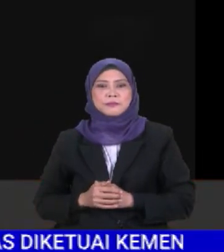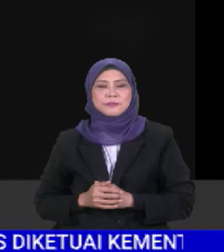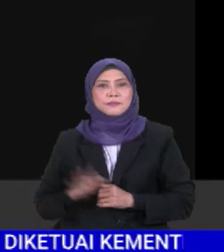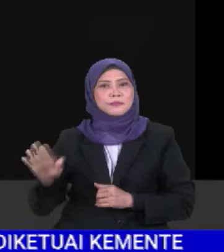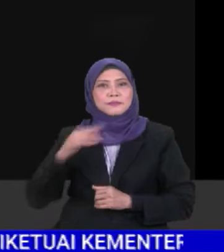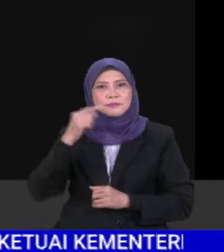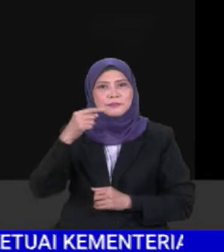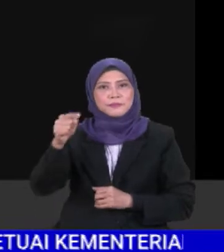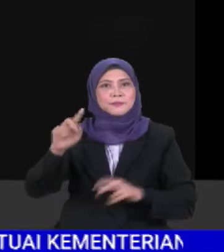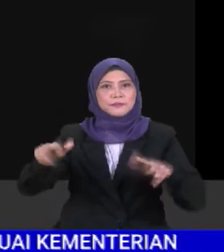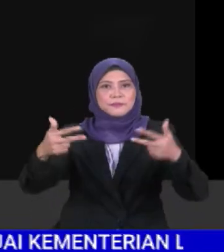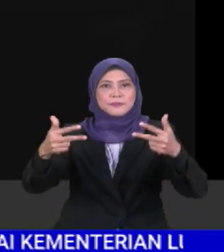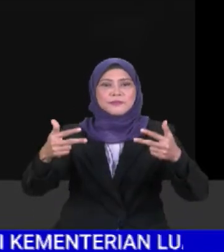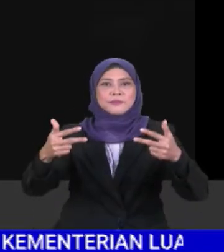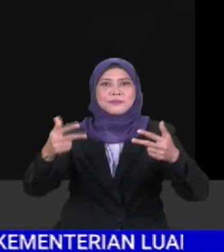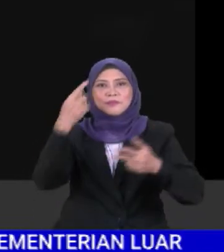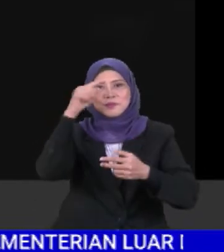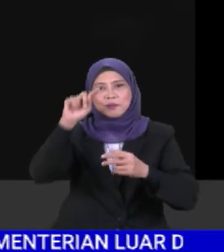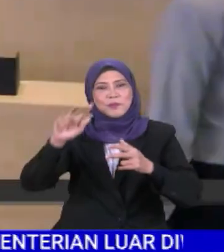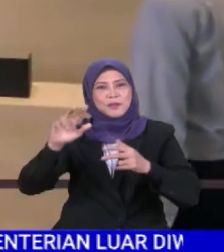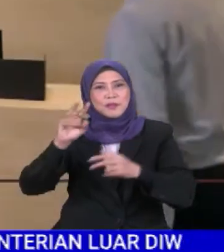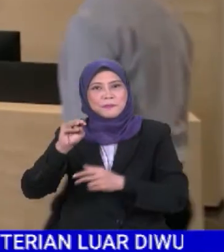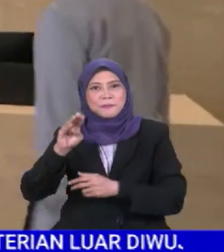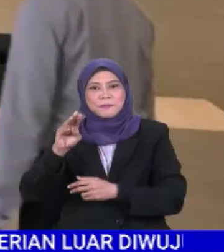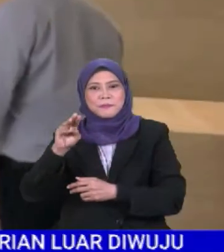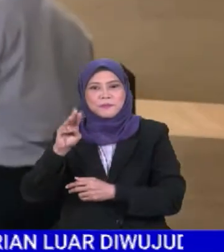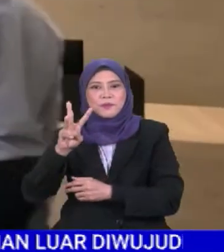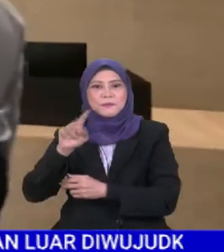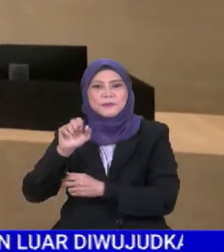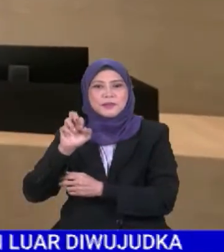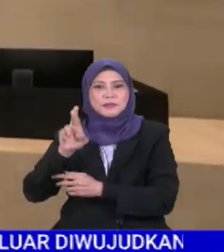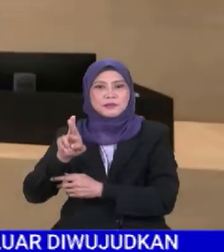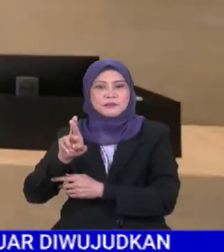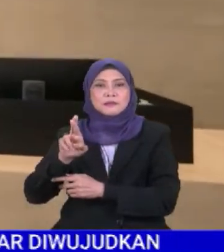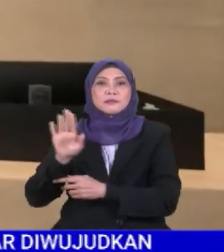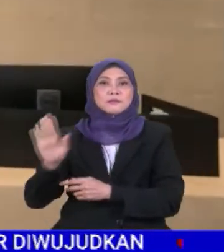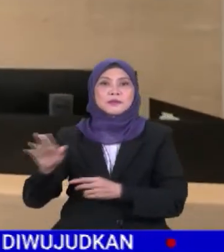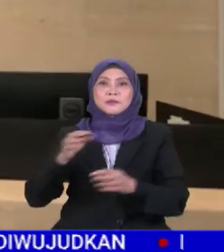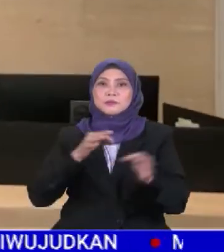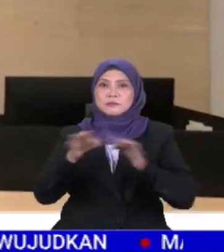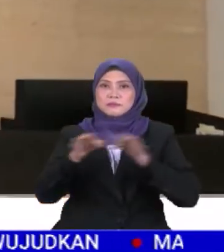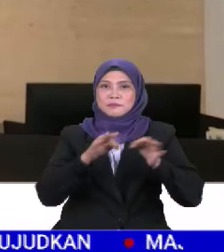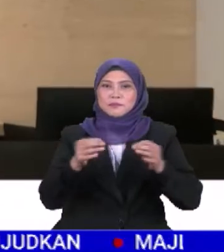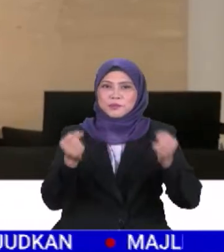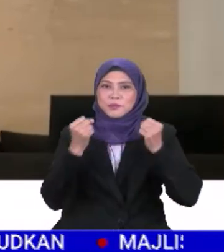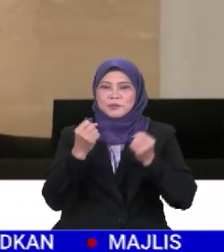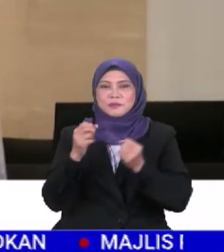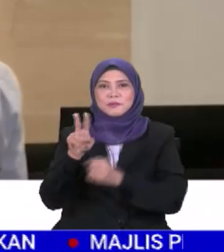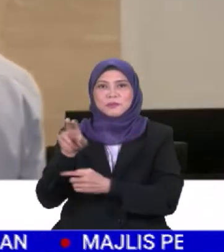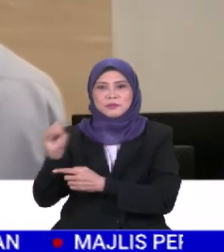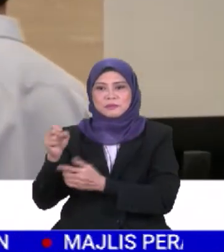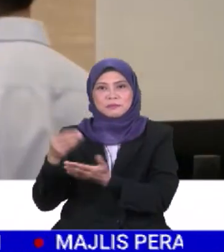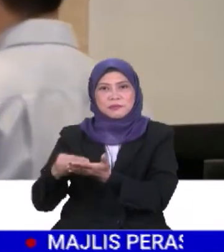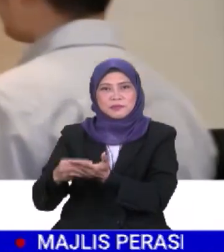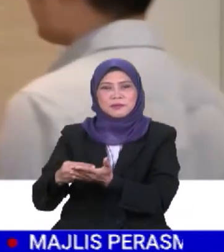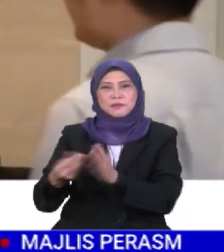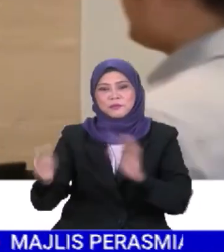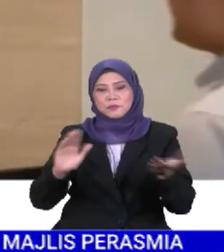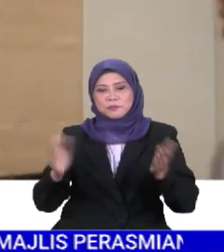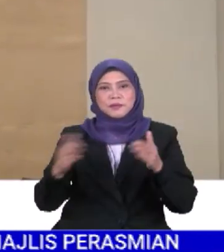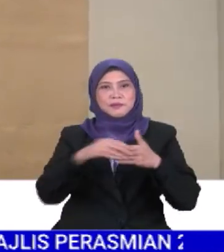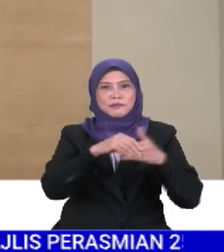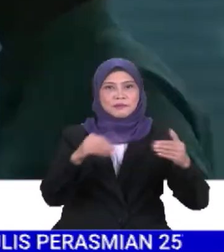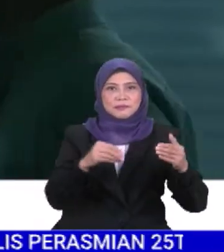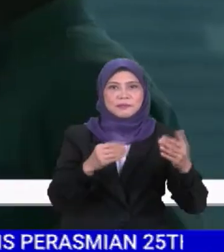Bercakap secara maya dalam sesi webinar MIDF Conversations, jelas beliau pengukuhan dolar AS berbanding ringgit